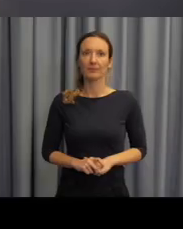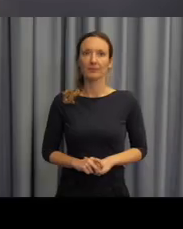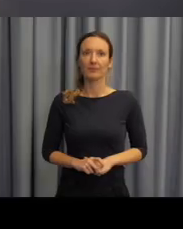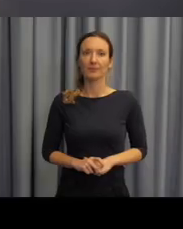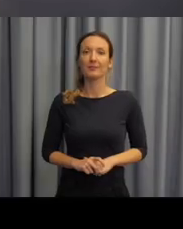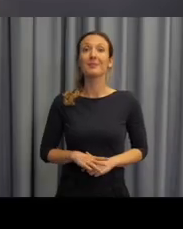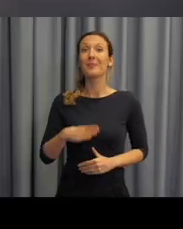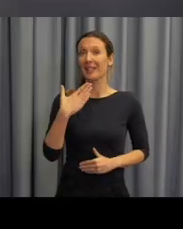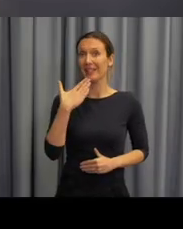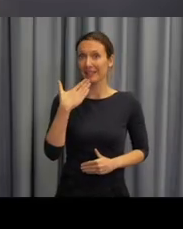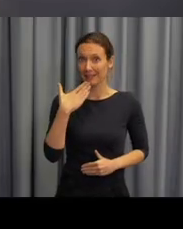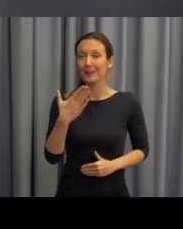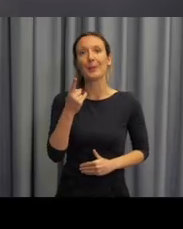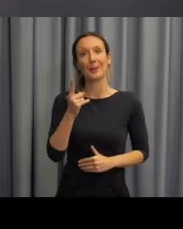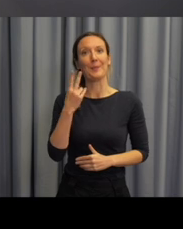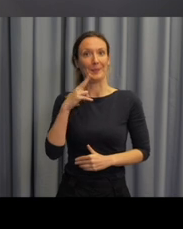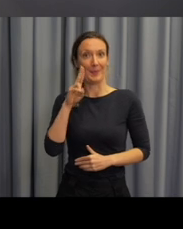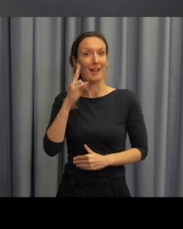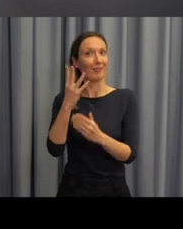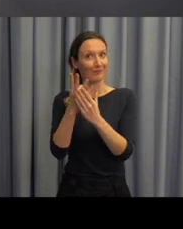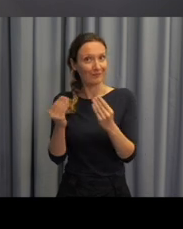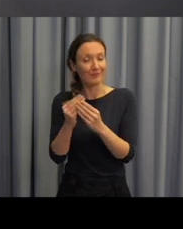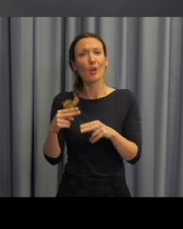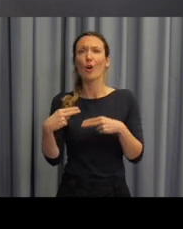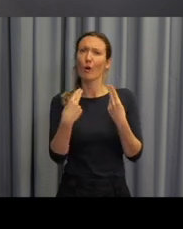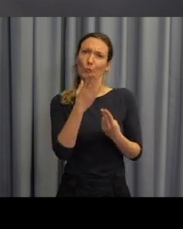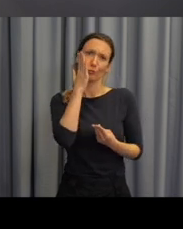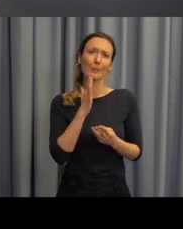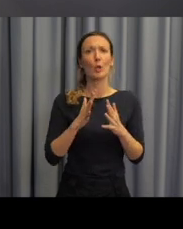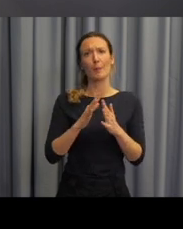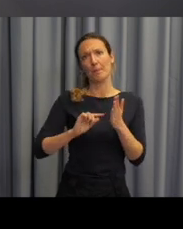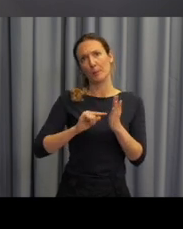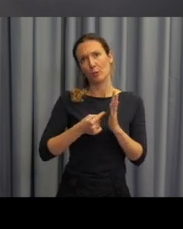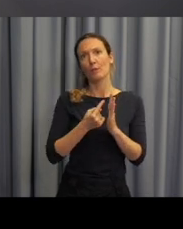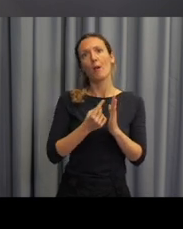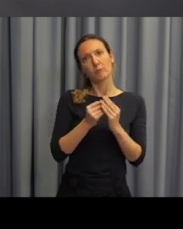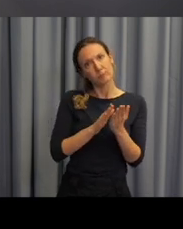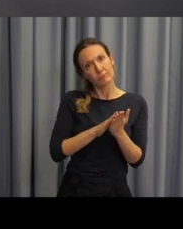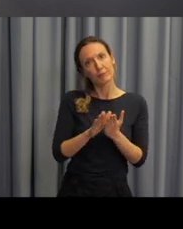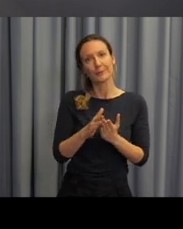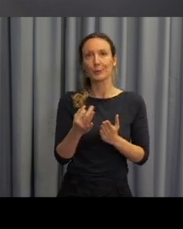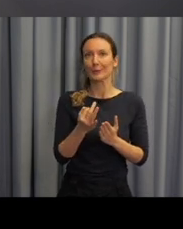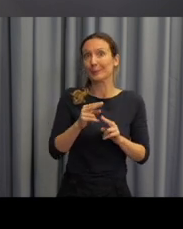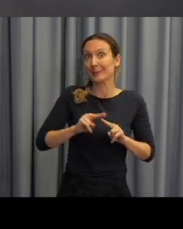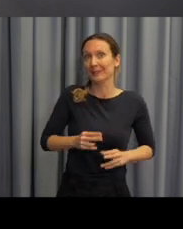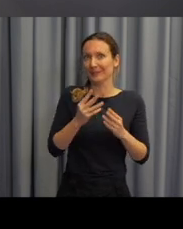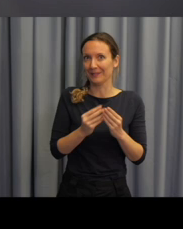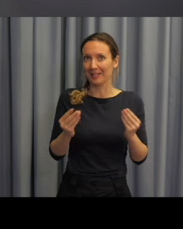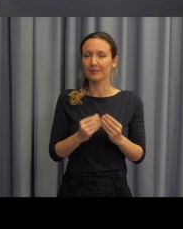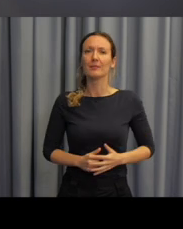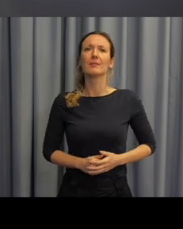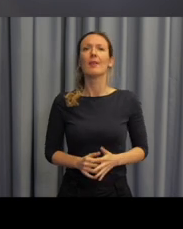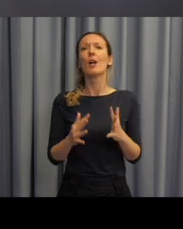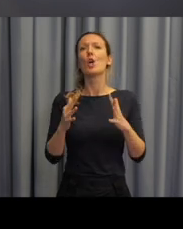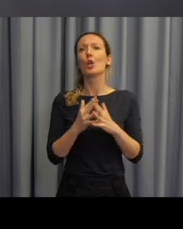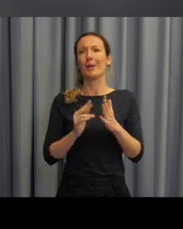Děkujeme paní Radce Novákové za příspěvek a požádám Romanu Petráňovu, aby navázala na kolegyně Novákovou a dokončila nám